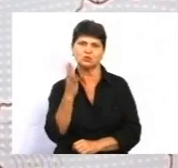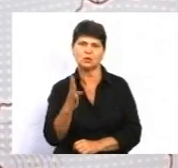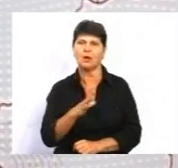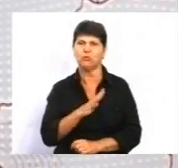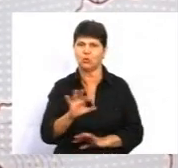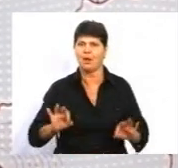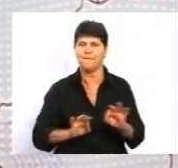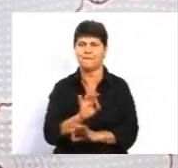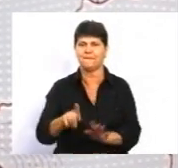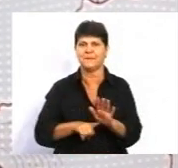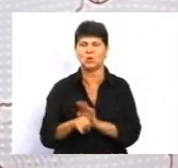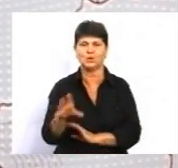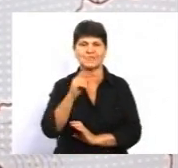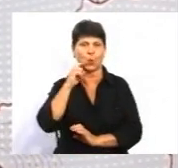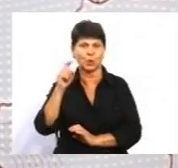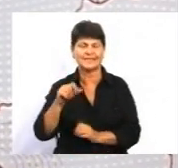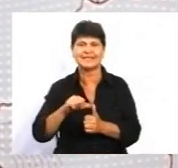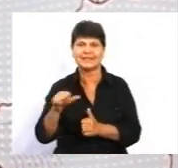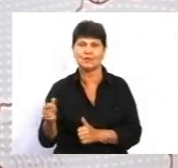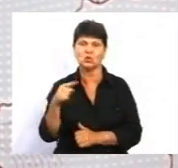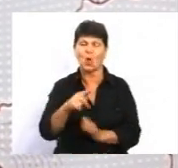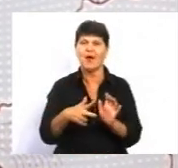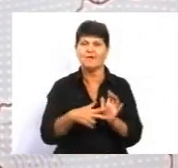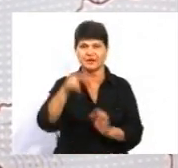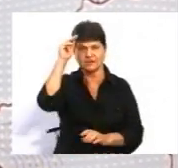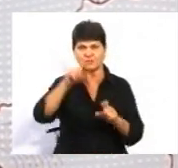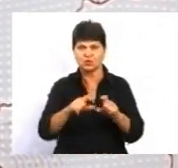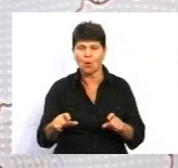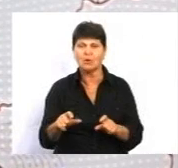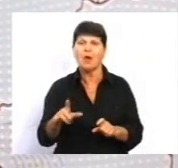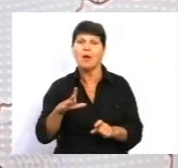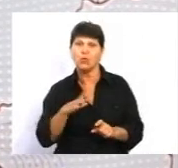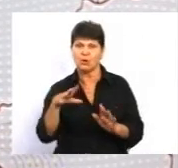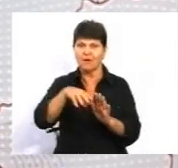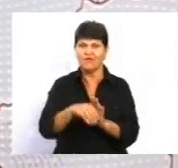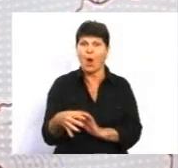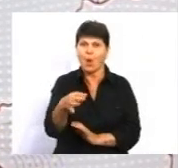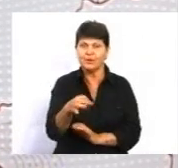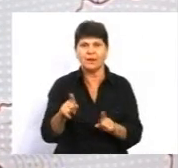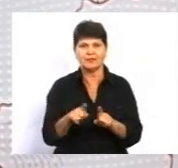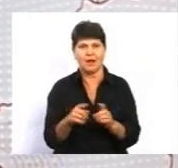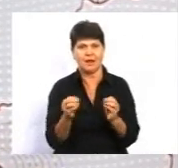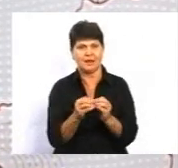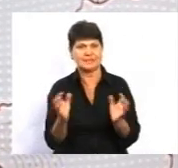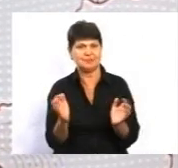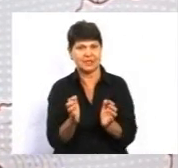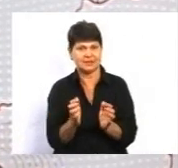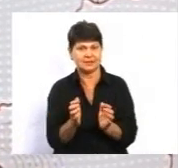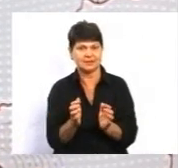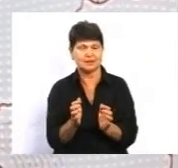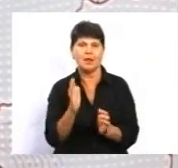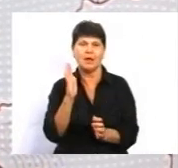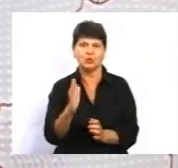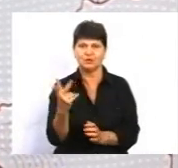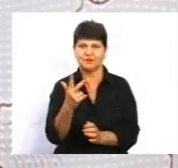всеукраїнському. Крім того, вісім шкіл були в пілоті обласному. Вони так і збереглися. Вони зараз будуть вже йти в третій